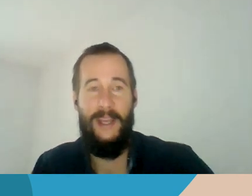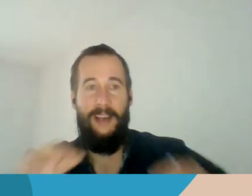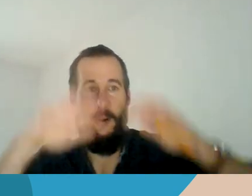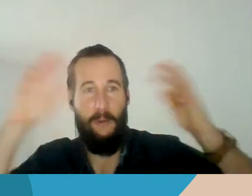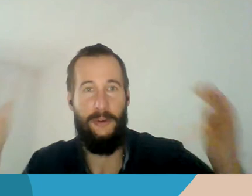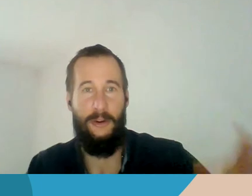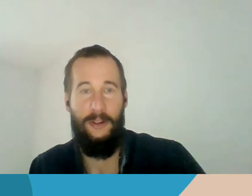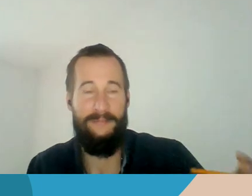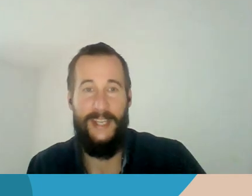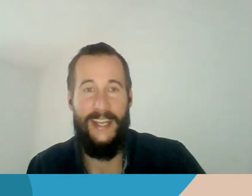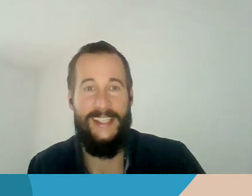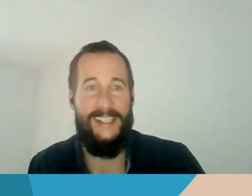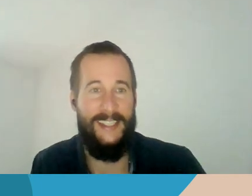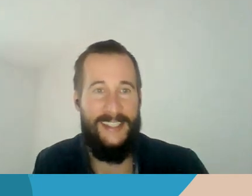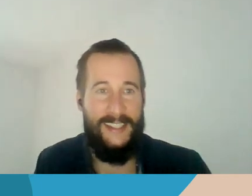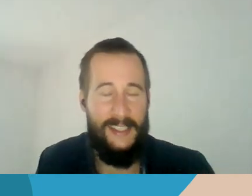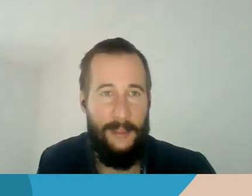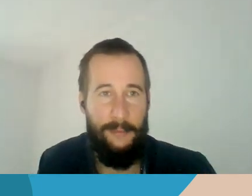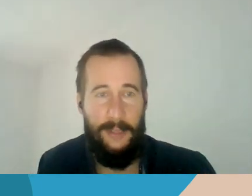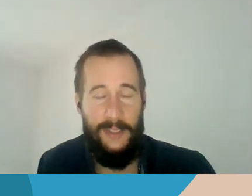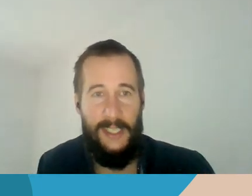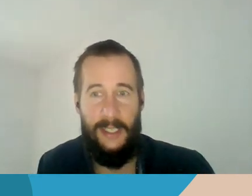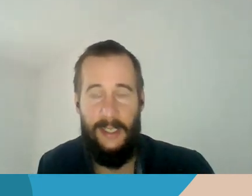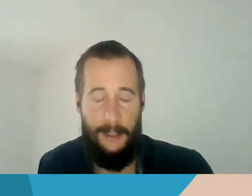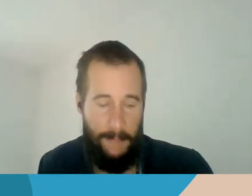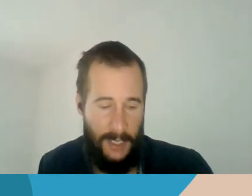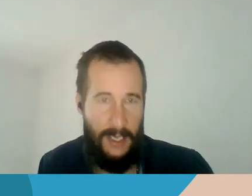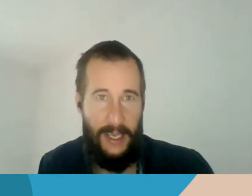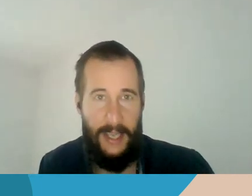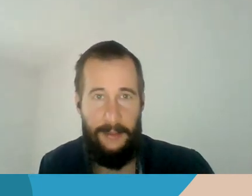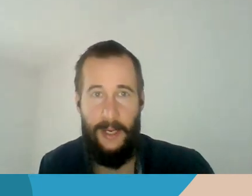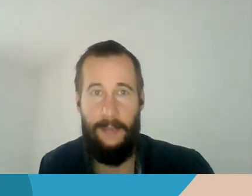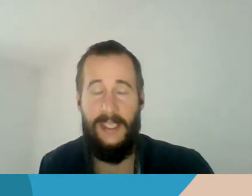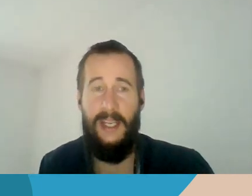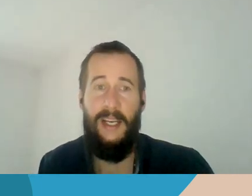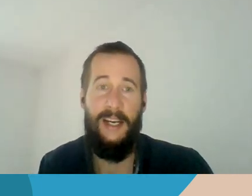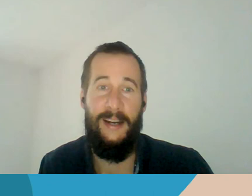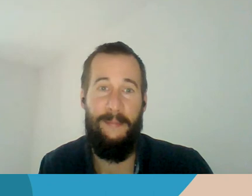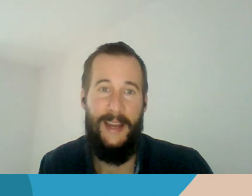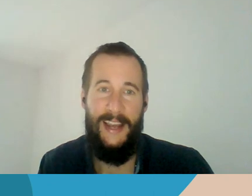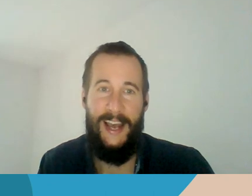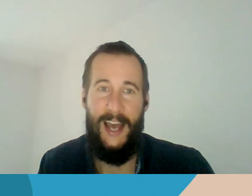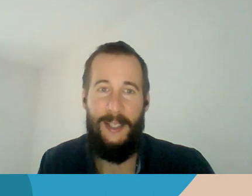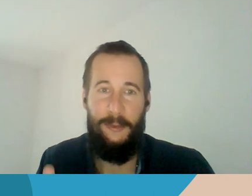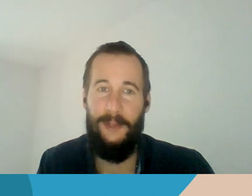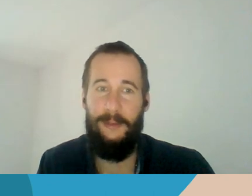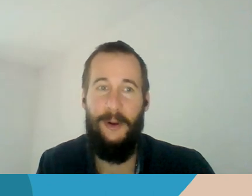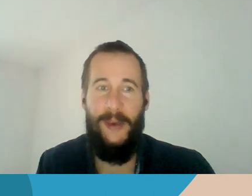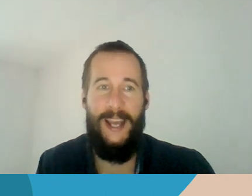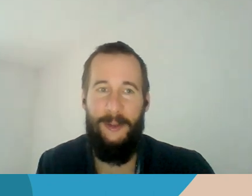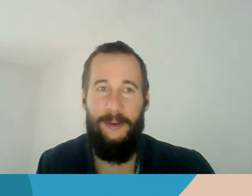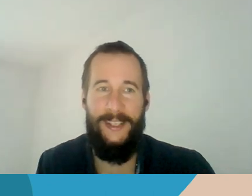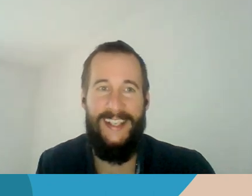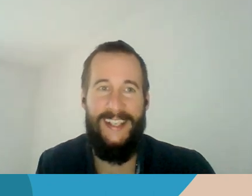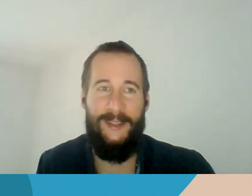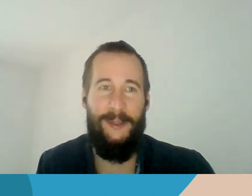jau kalbame apie prioritetus, užuot kalbėję apie apskritai neegzistuojančią sistemą, kaip tvarkyti su